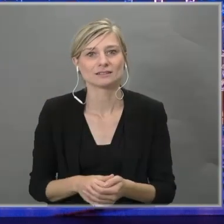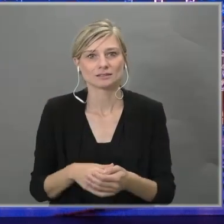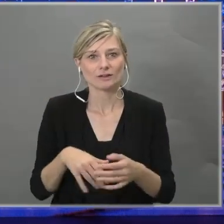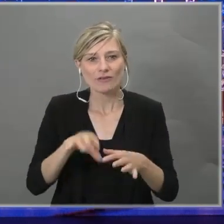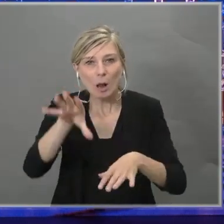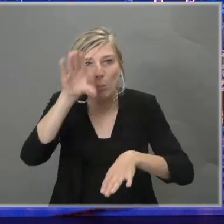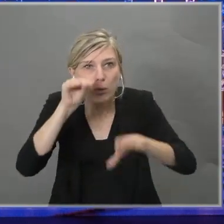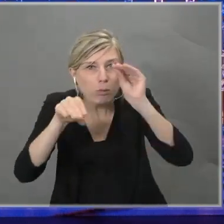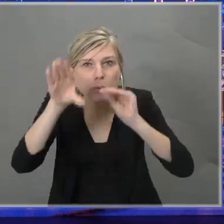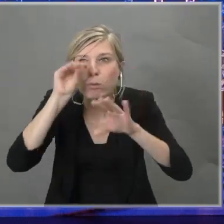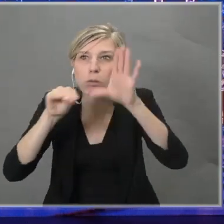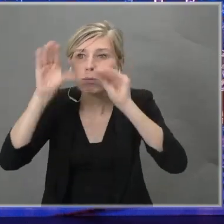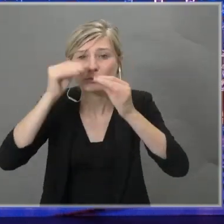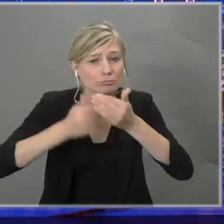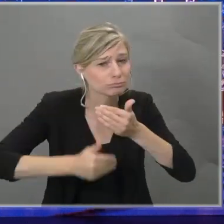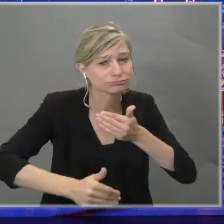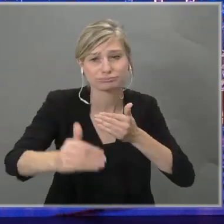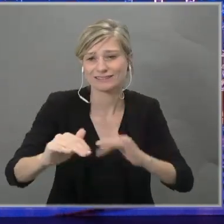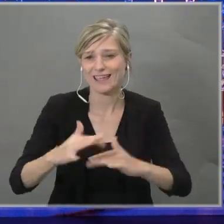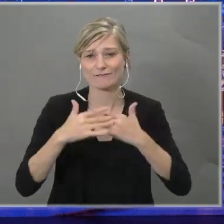zal zetten voor de rest van hun leven.